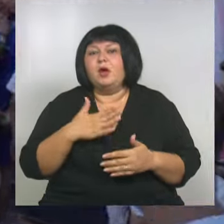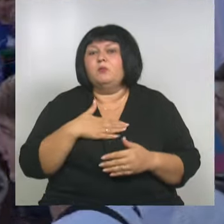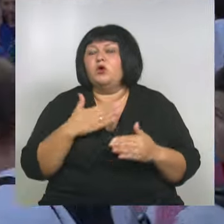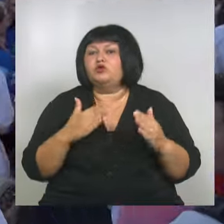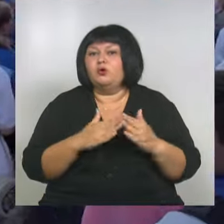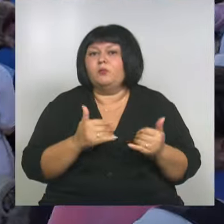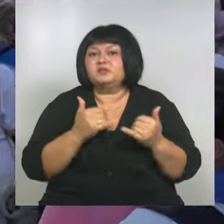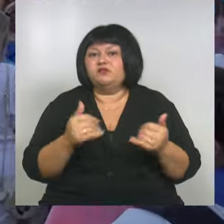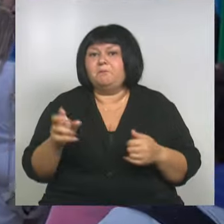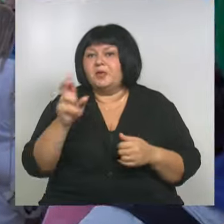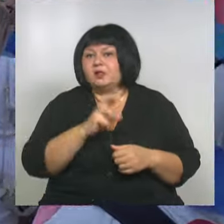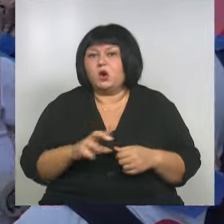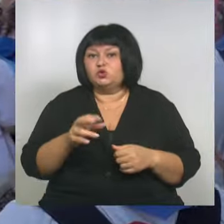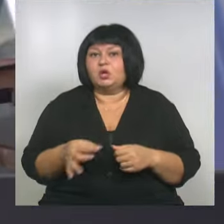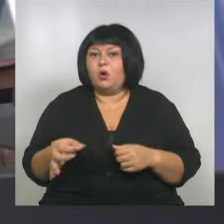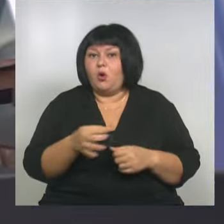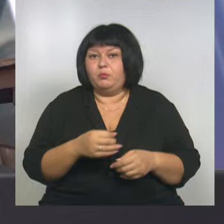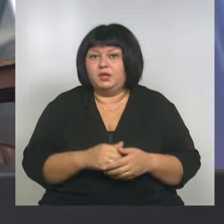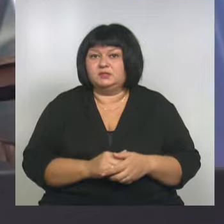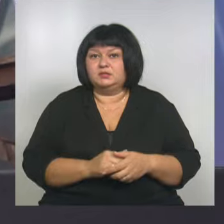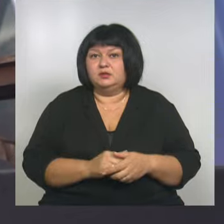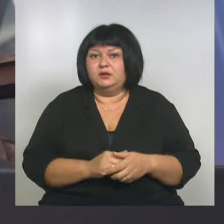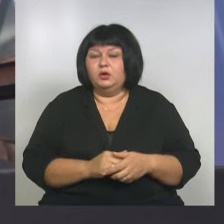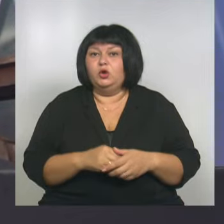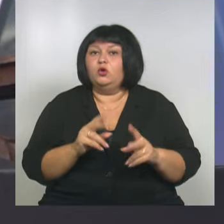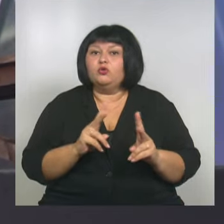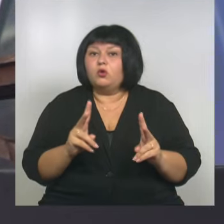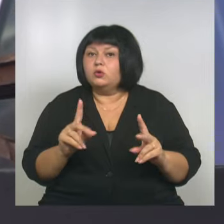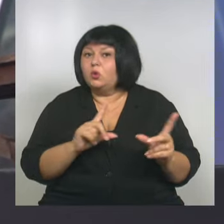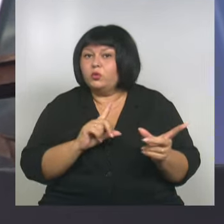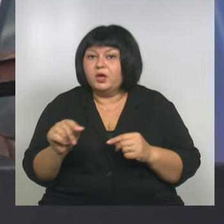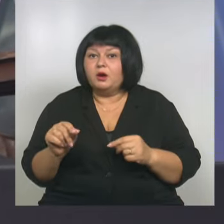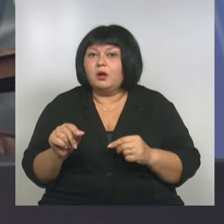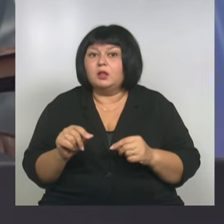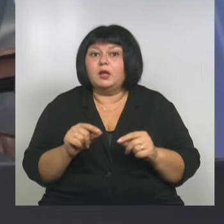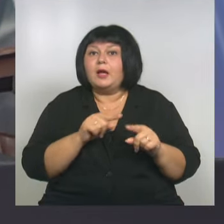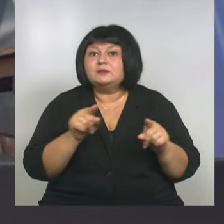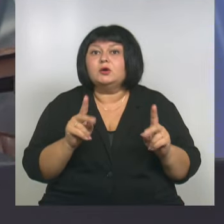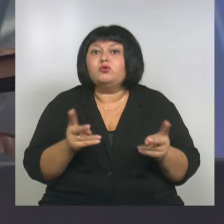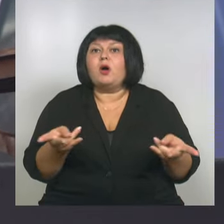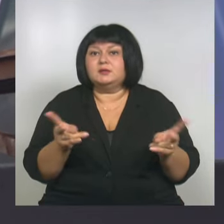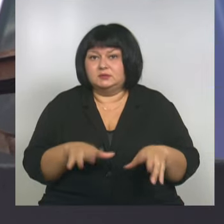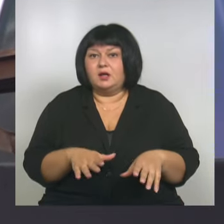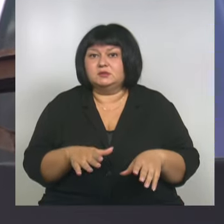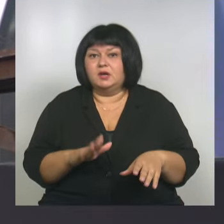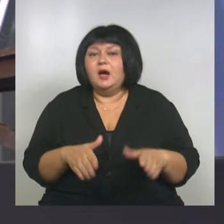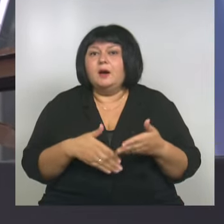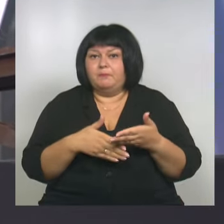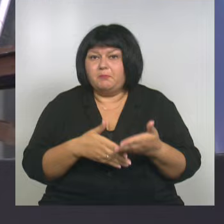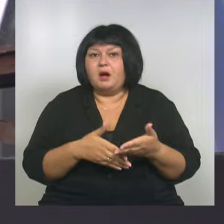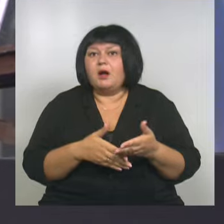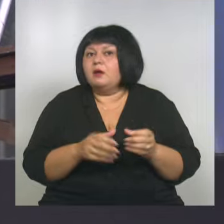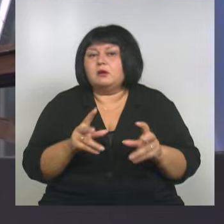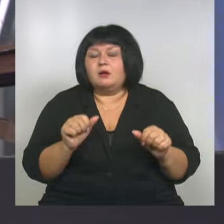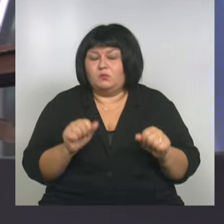посвященная Белгородской области. Кто-то уехал, а те, кто остался, помогают как могут.